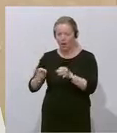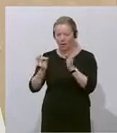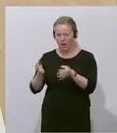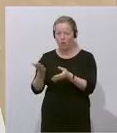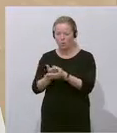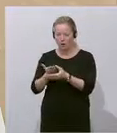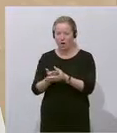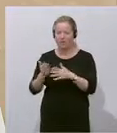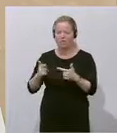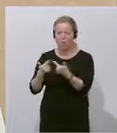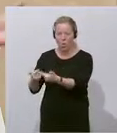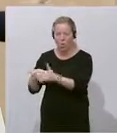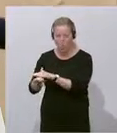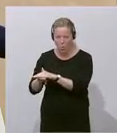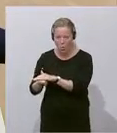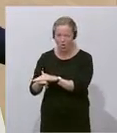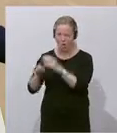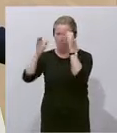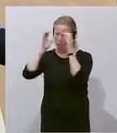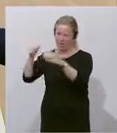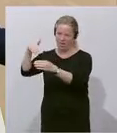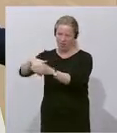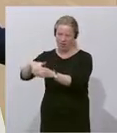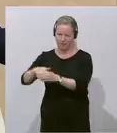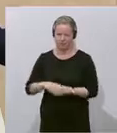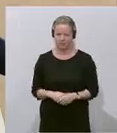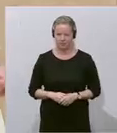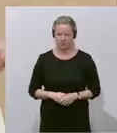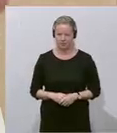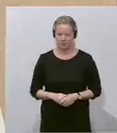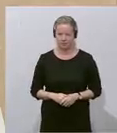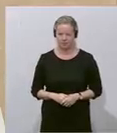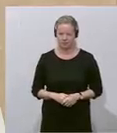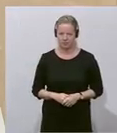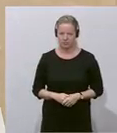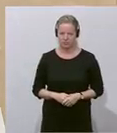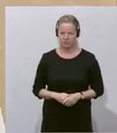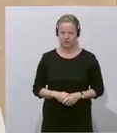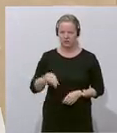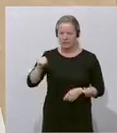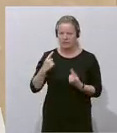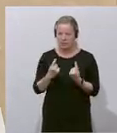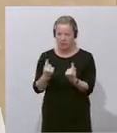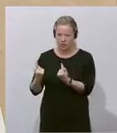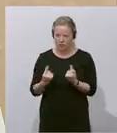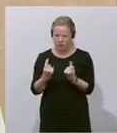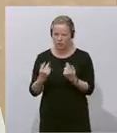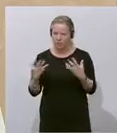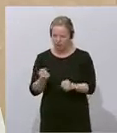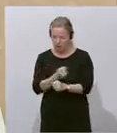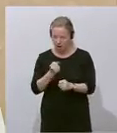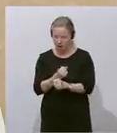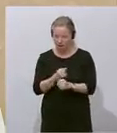ÖVP liegen. Was macht man in so einer Situation? Man nimmt den Falter, legt den Artikel hin,